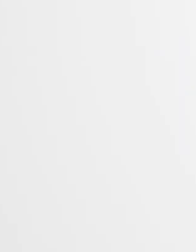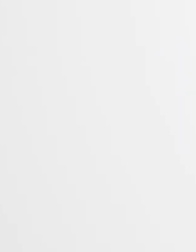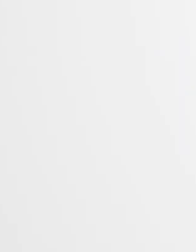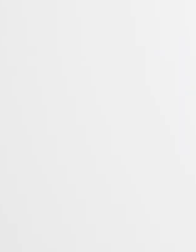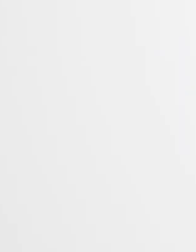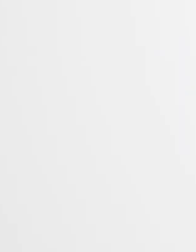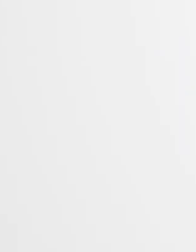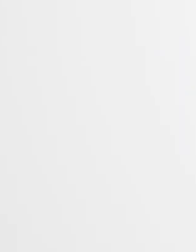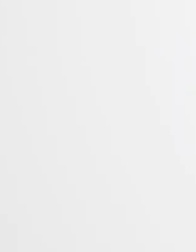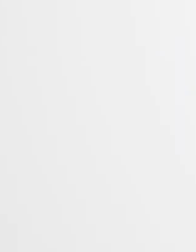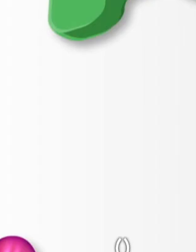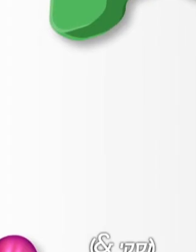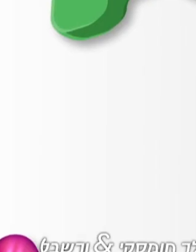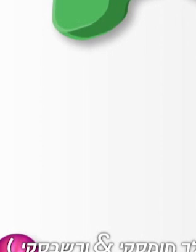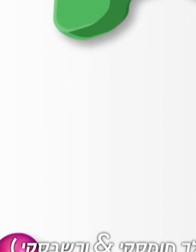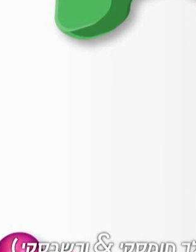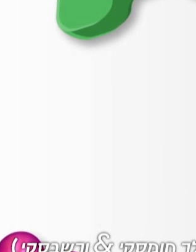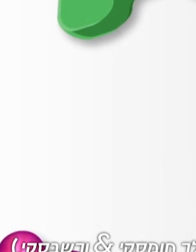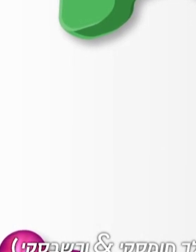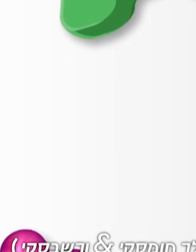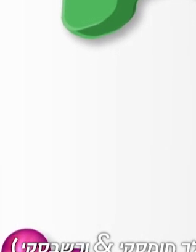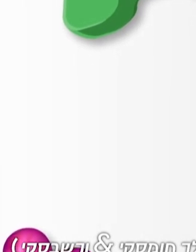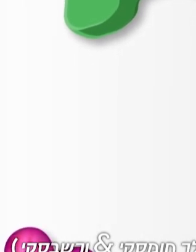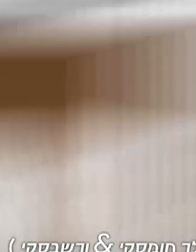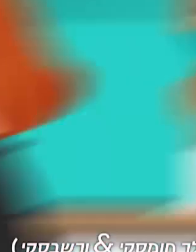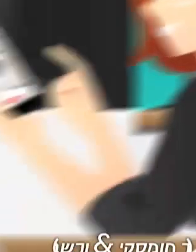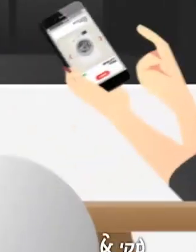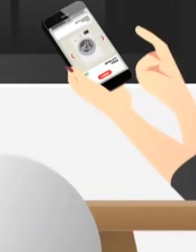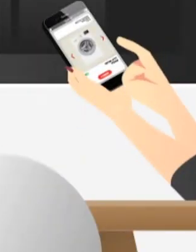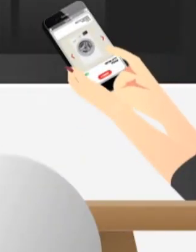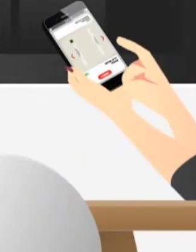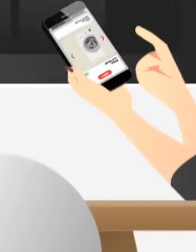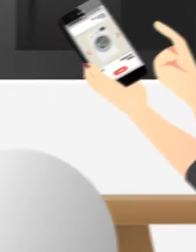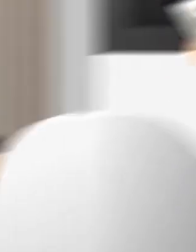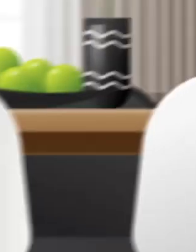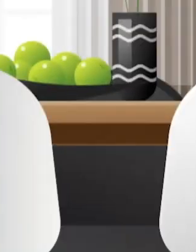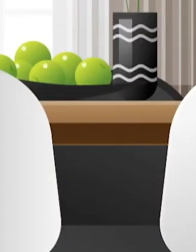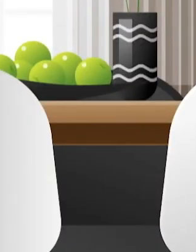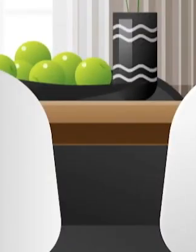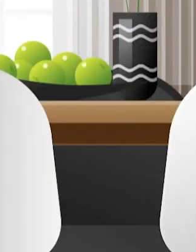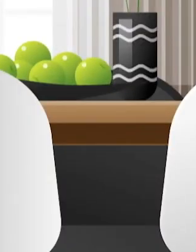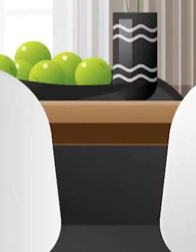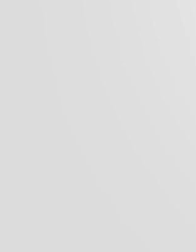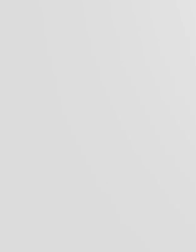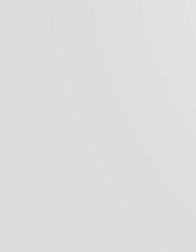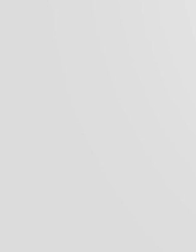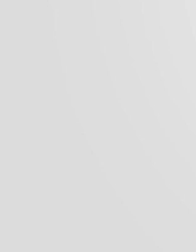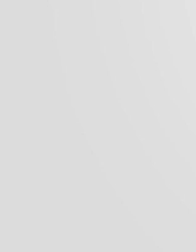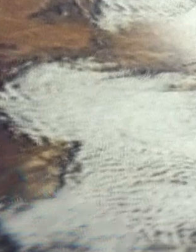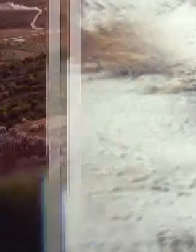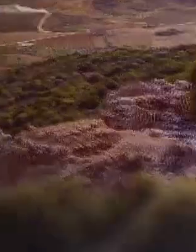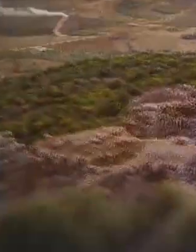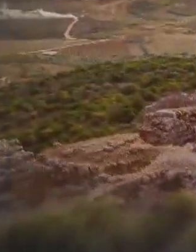התחזית בחסות. מכשירים חשמליים, מסומנים בדירוג אנרגטי ברור. בוחרים בדירוג קרוב ככל האפשר ל-A,